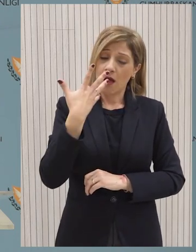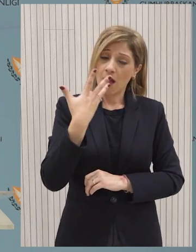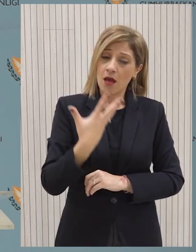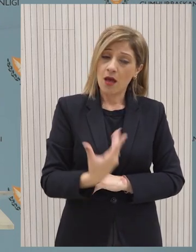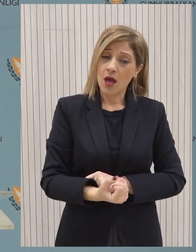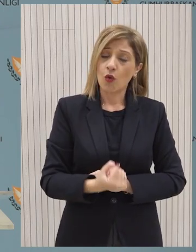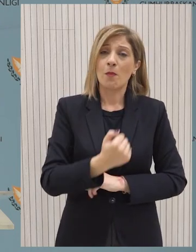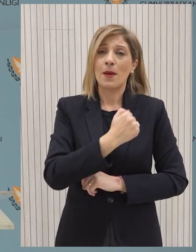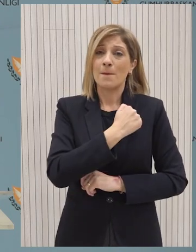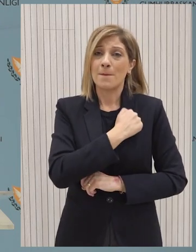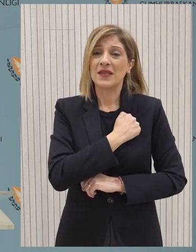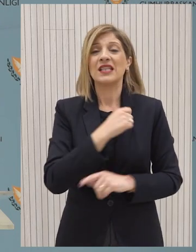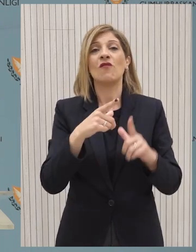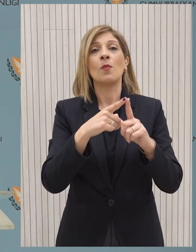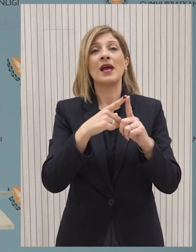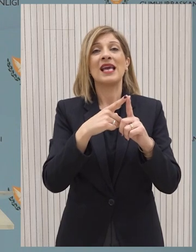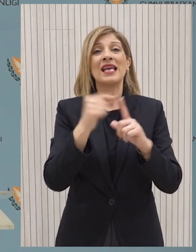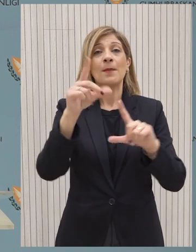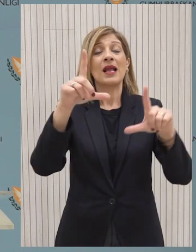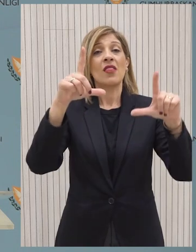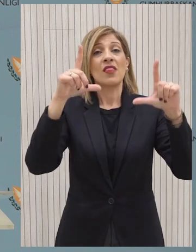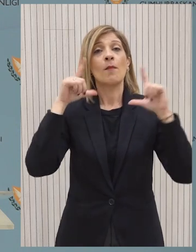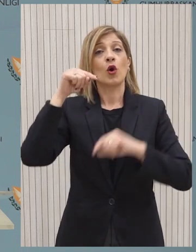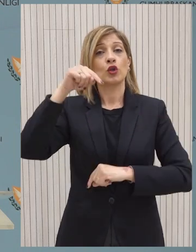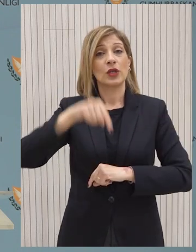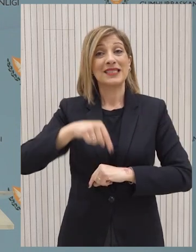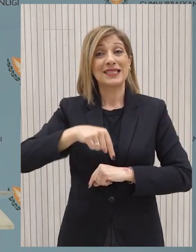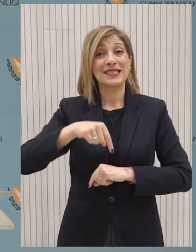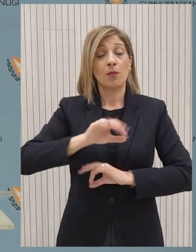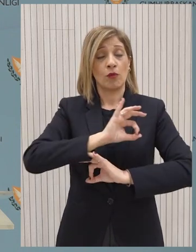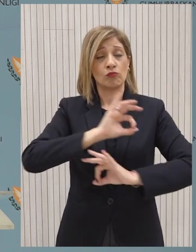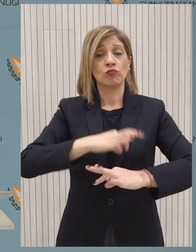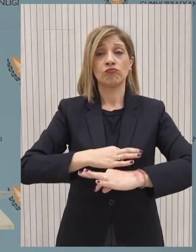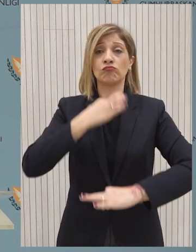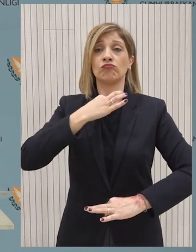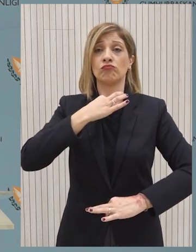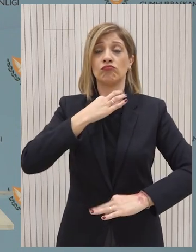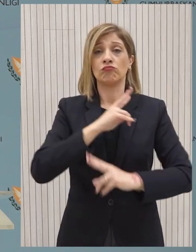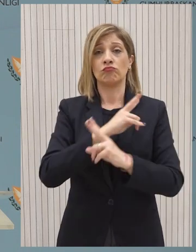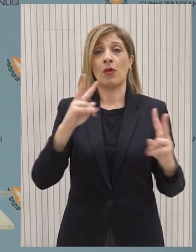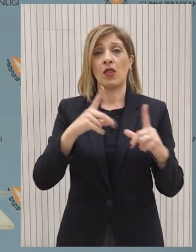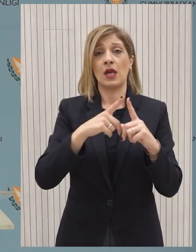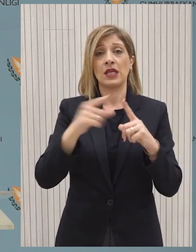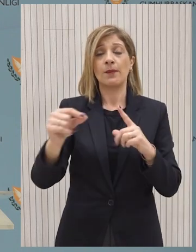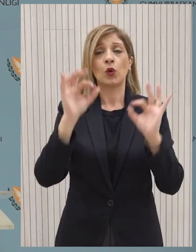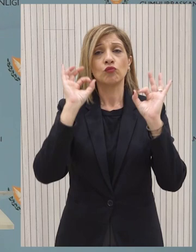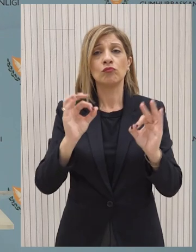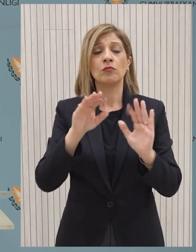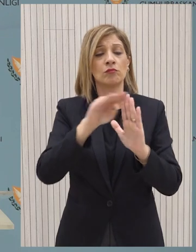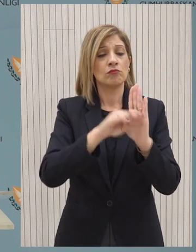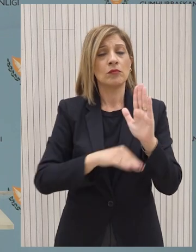βεβαιότητα ότι η Κυπριακή Δημοκρατία σήμερα είναι μια χώρα αξιόπιστη με ένα αξιόπιστο χρηματοπιστωτικό σύστημα